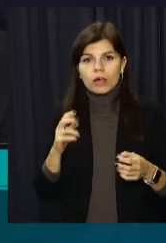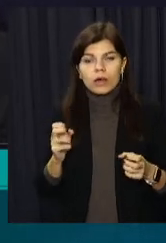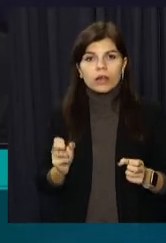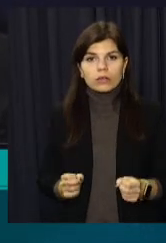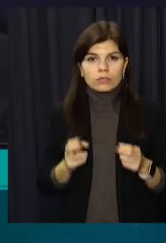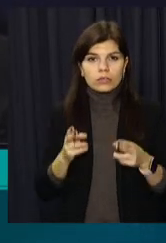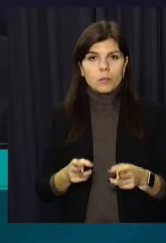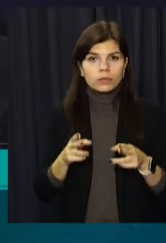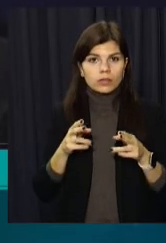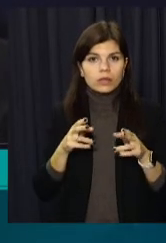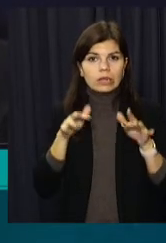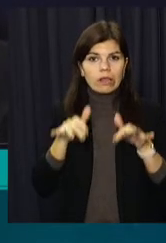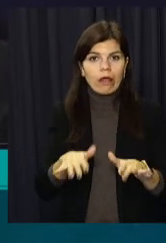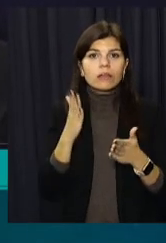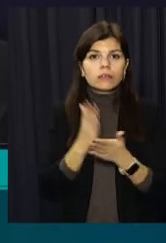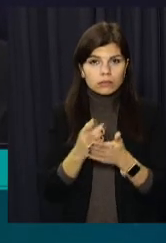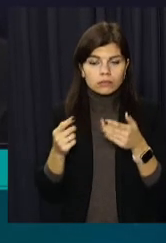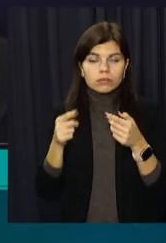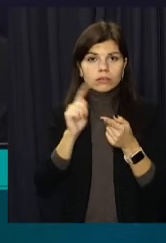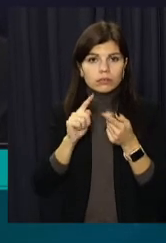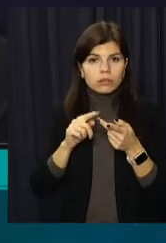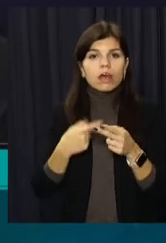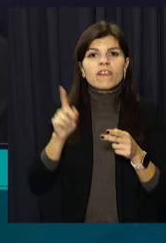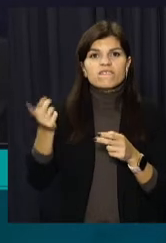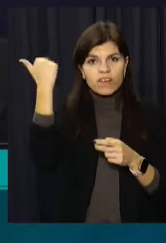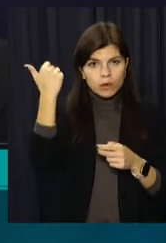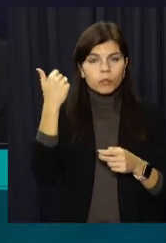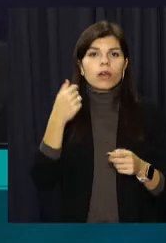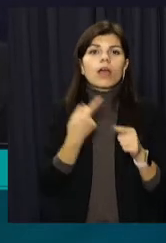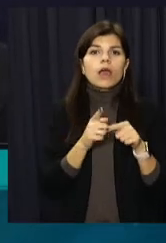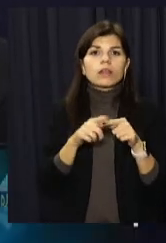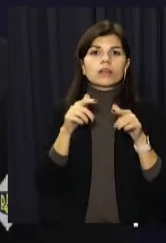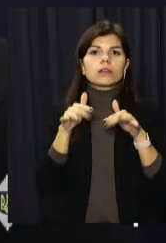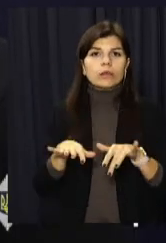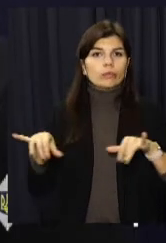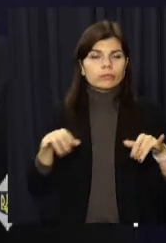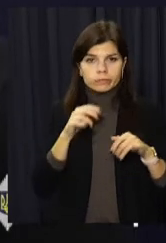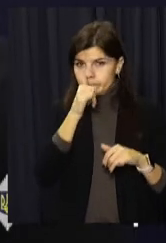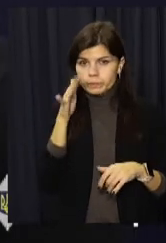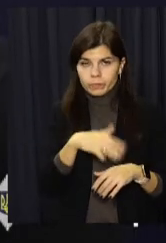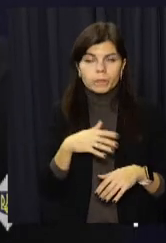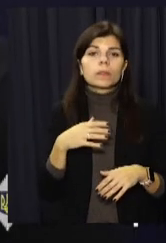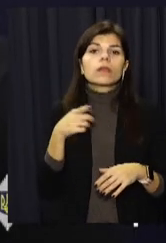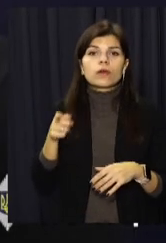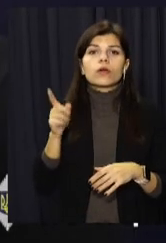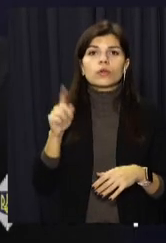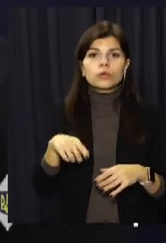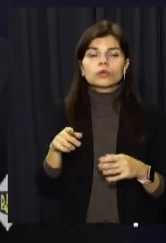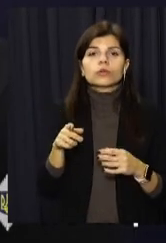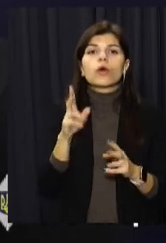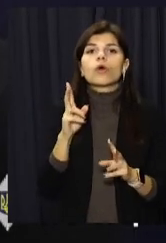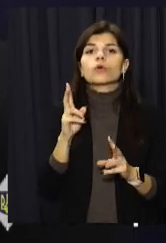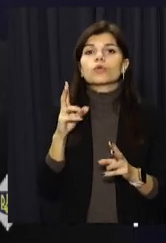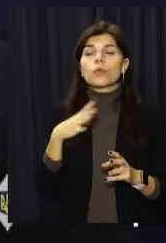кількома статтями Кримінального кодексу України. Це є вимагання і поширення злочинного впливу. Також підозри отримали особи, які